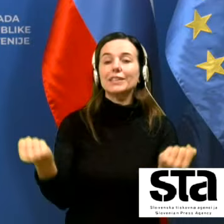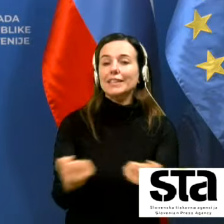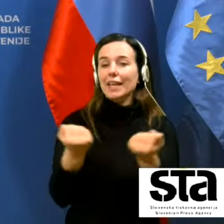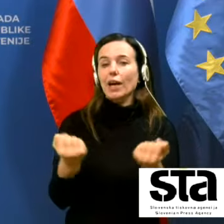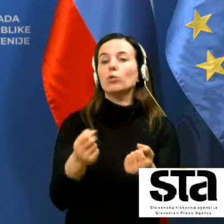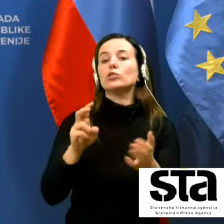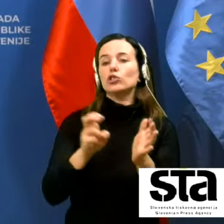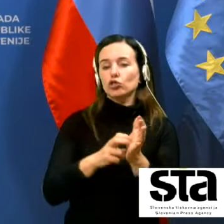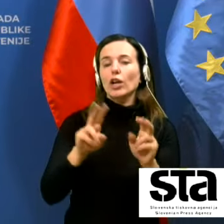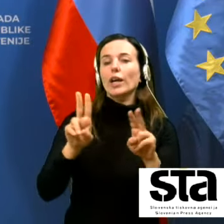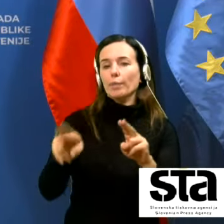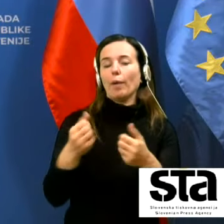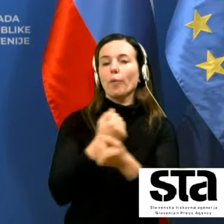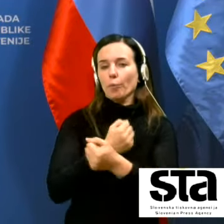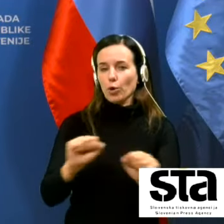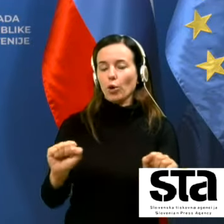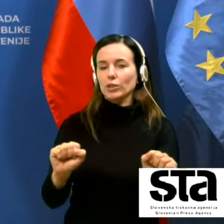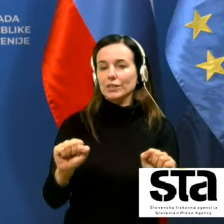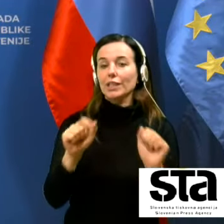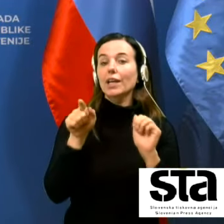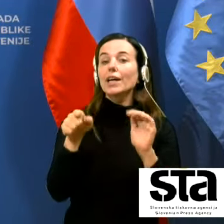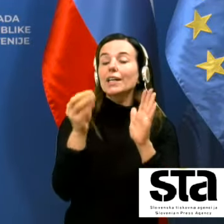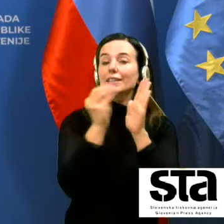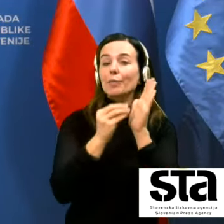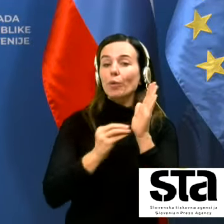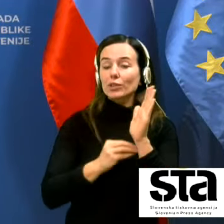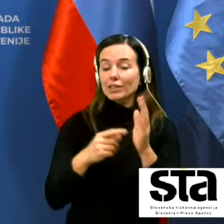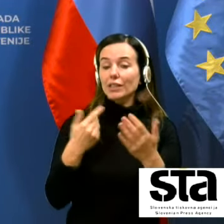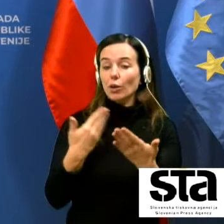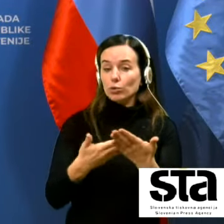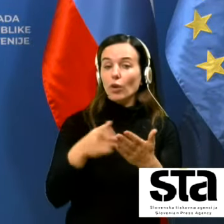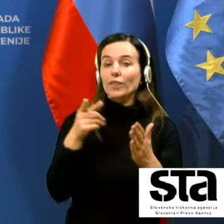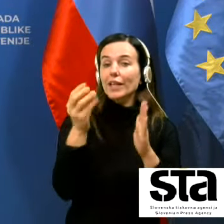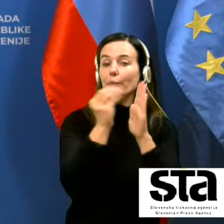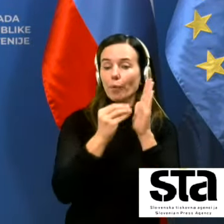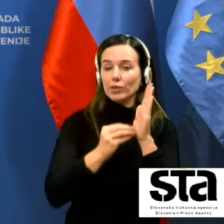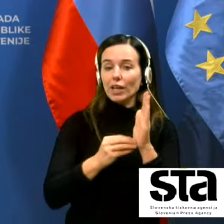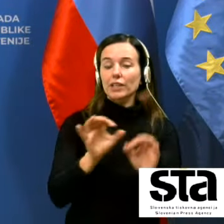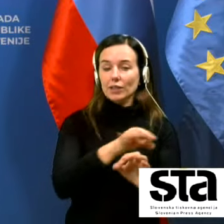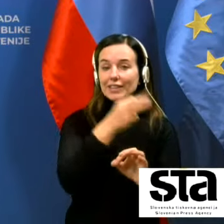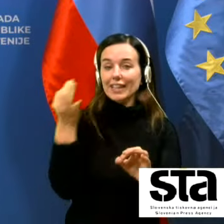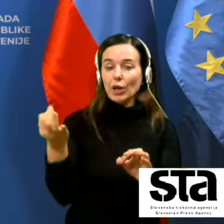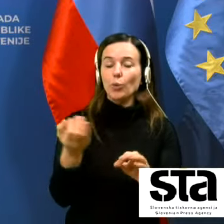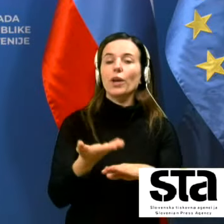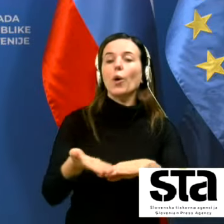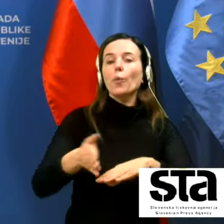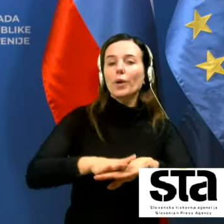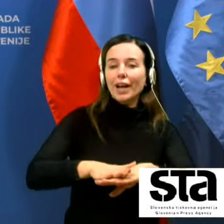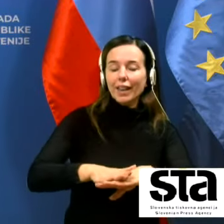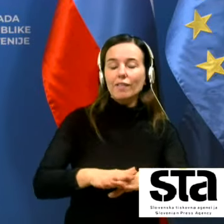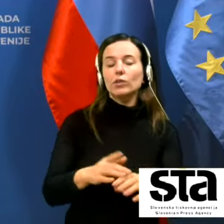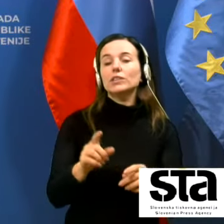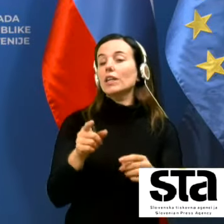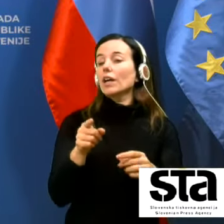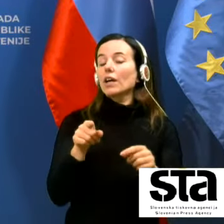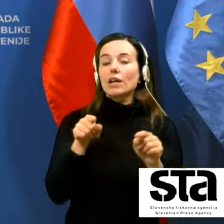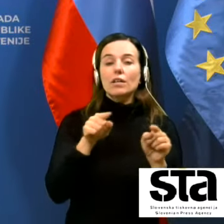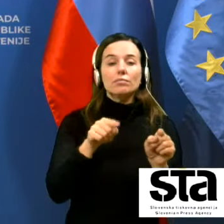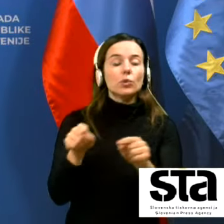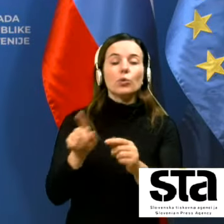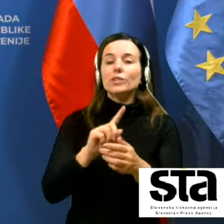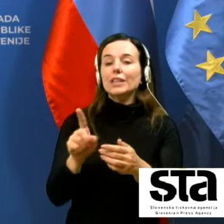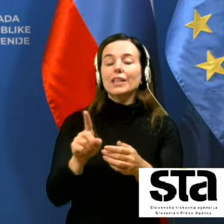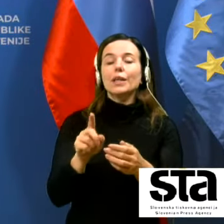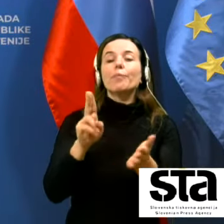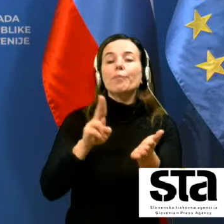razpolagamo in ta podatek na osnovi te dnevne umrljivosti sveda ni relevanten